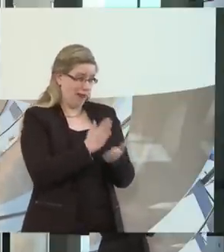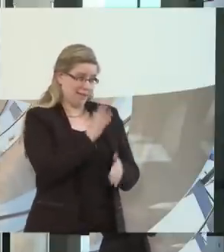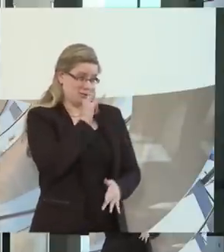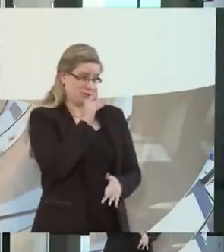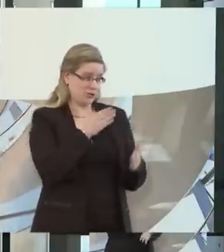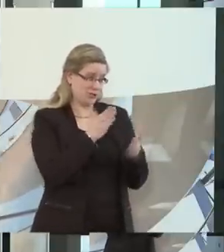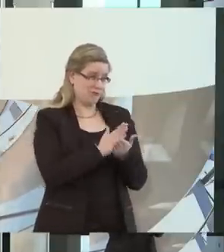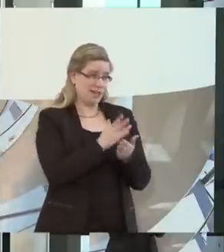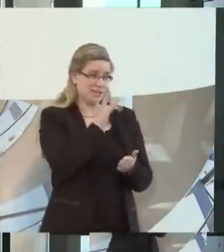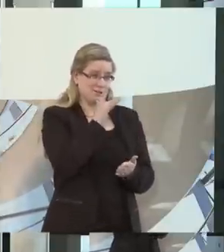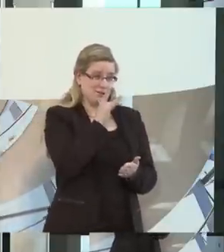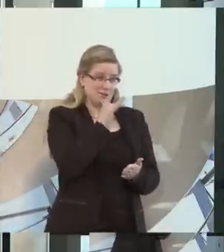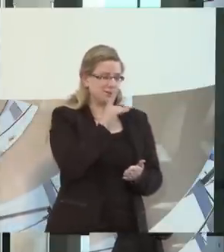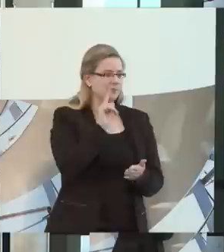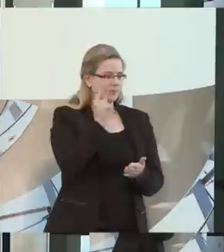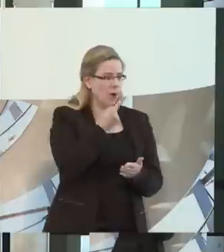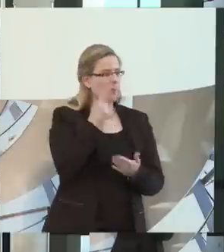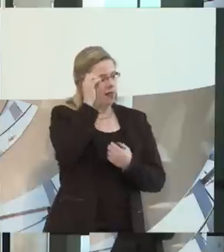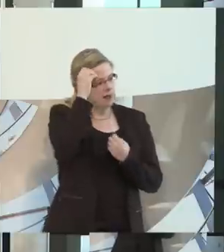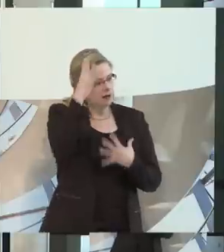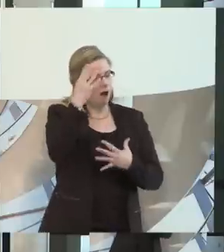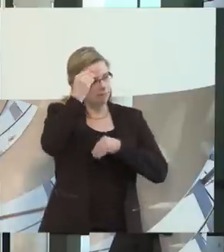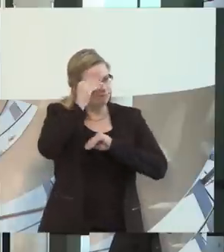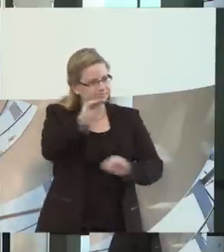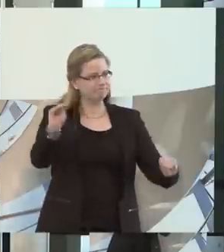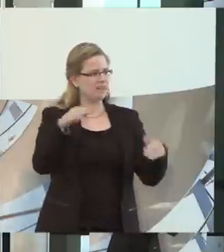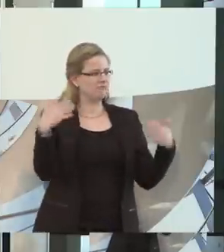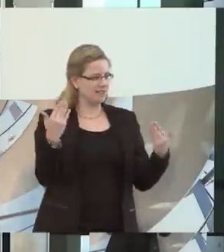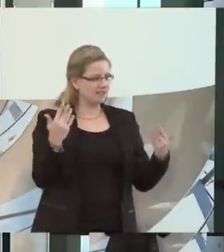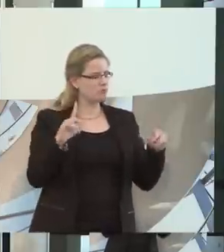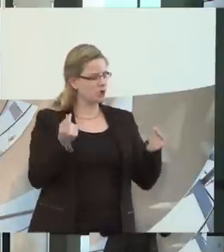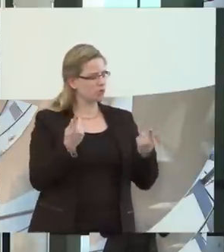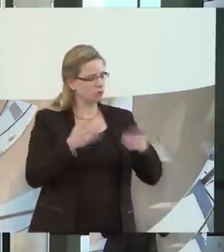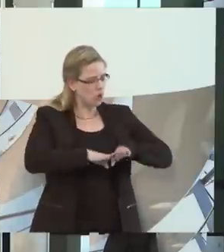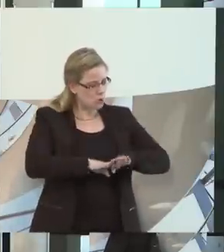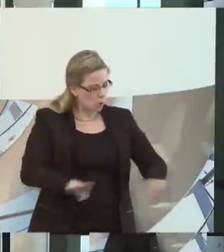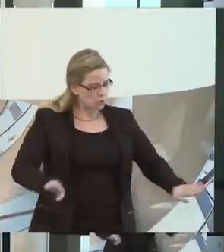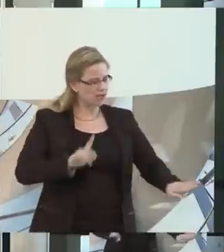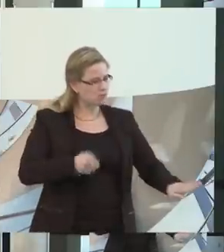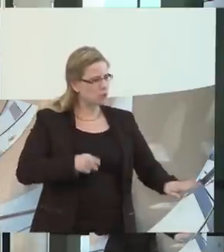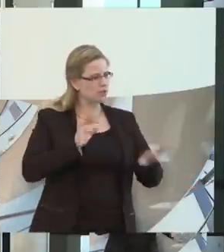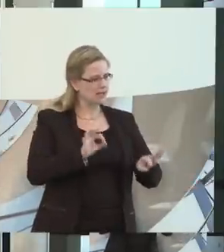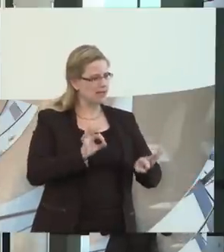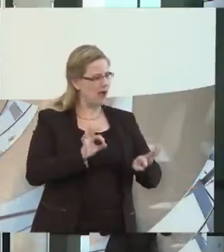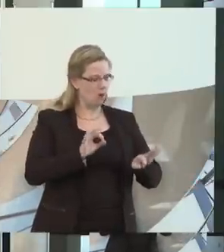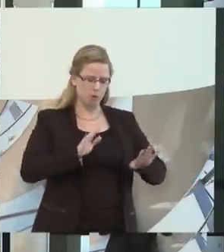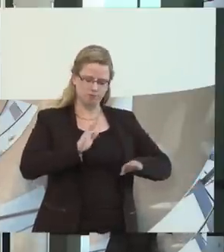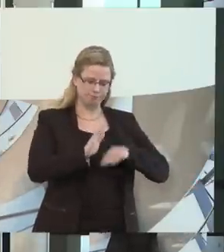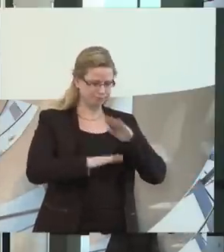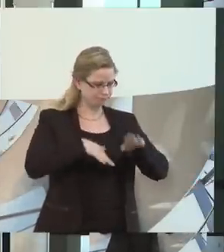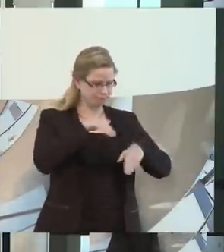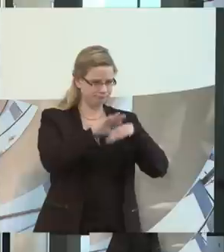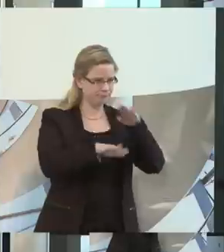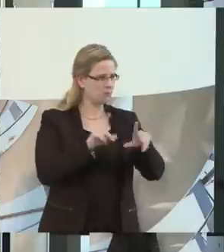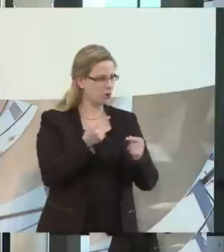Zum Thema Inklusion klar und deutlich. Es muss von Grund auf anfangen, es muss beginnen. Mein Vorredner hat es deutlich gesagt. Von